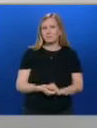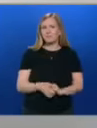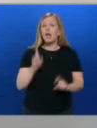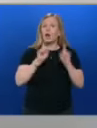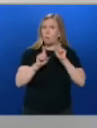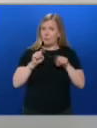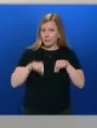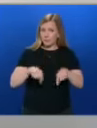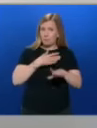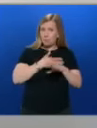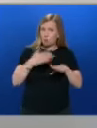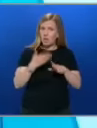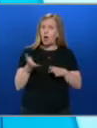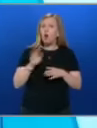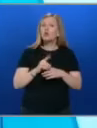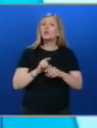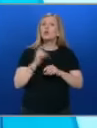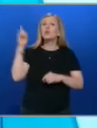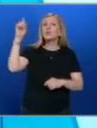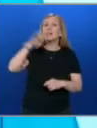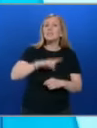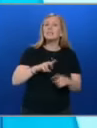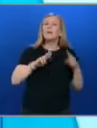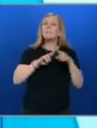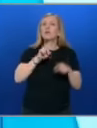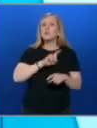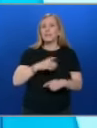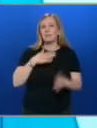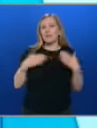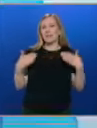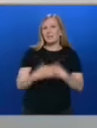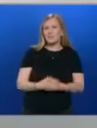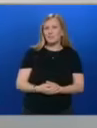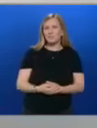коментарите продължават в още от деня. Знаете с Поли Златарева. Довиждане!